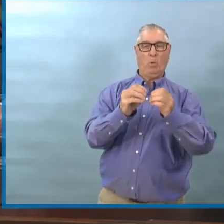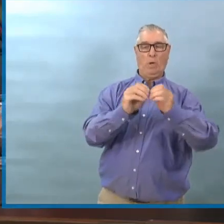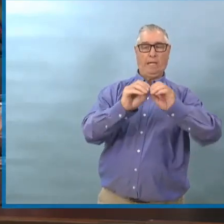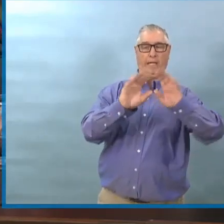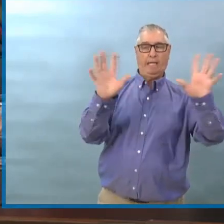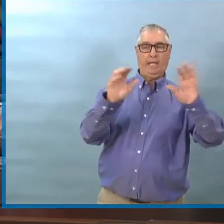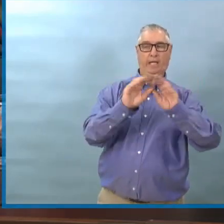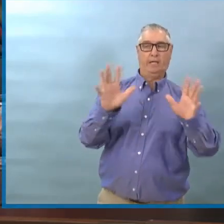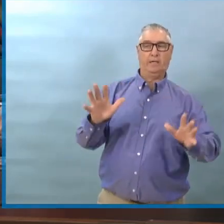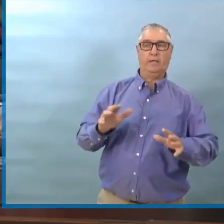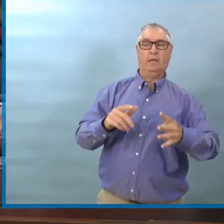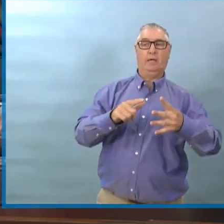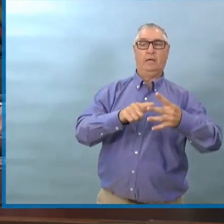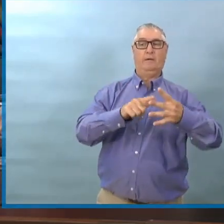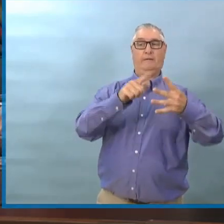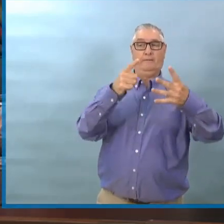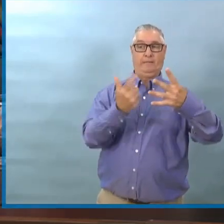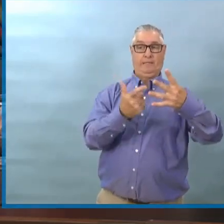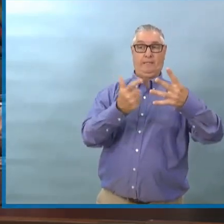Question inaudible.